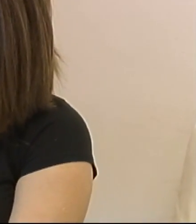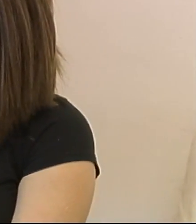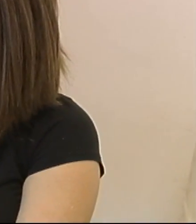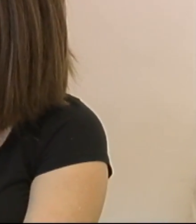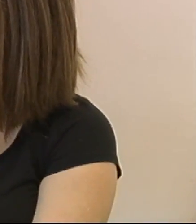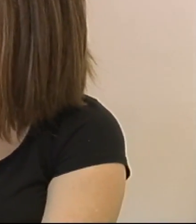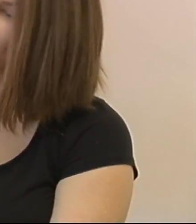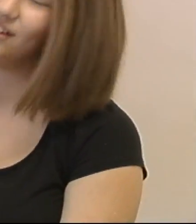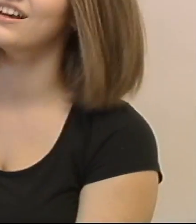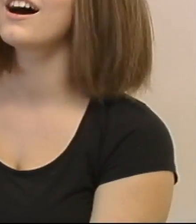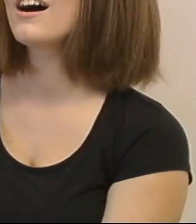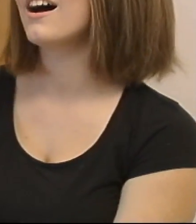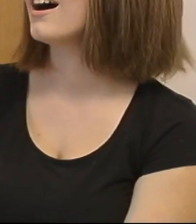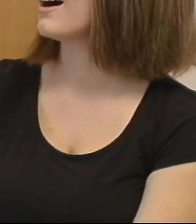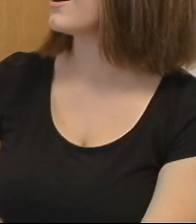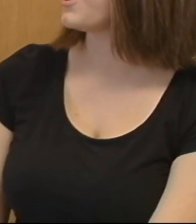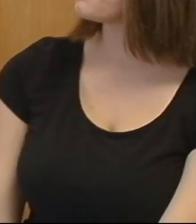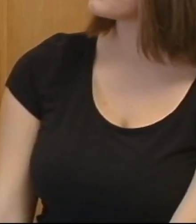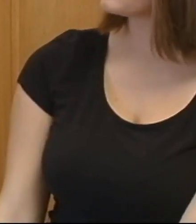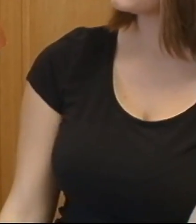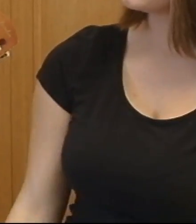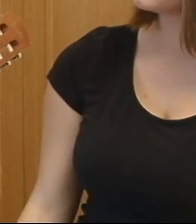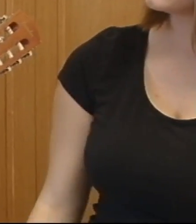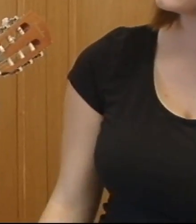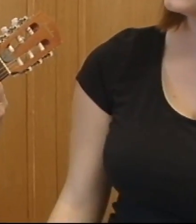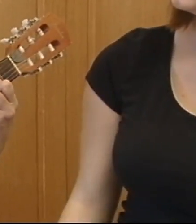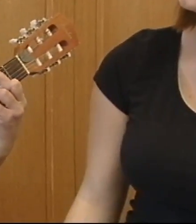konja da prodamo